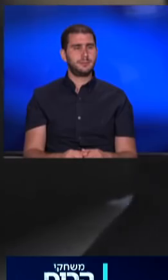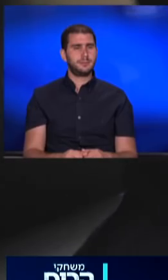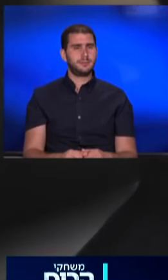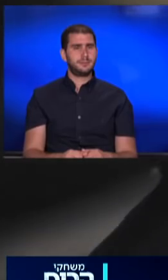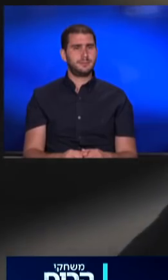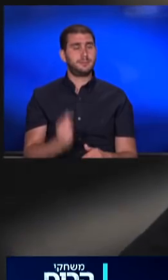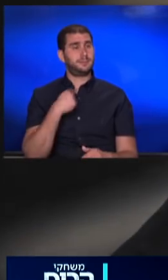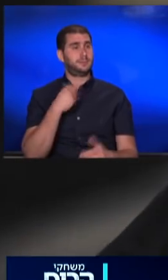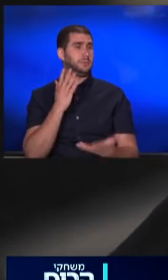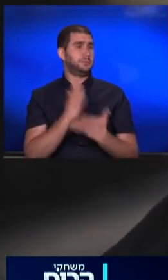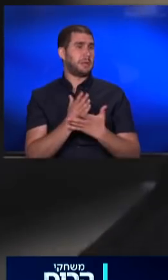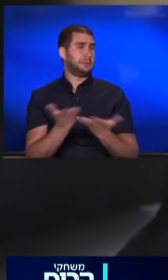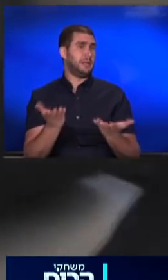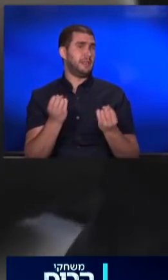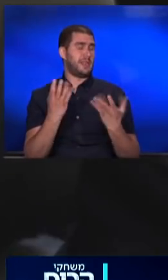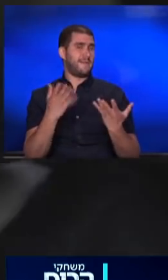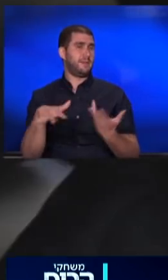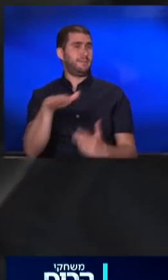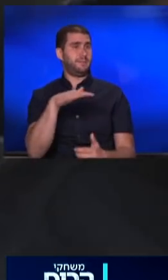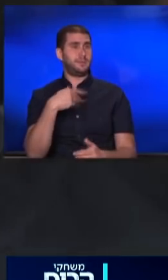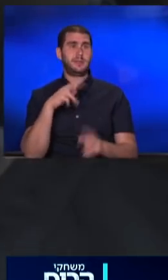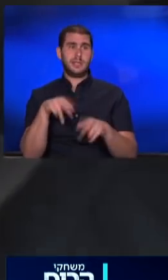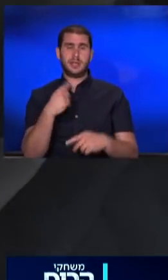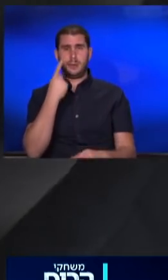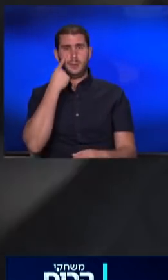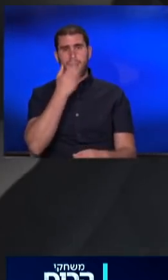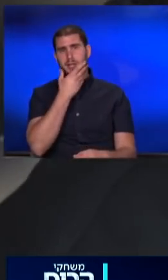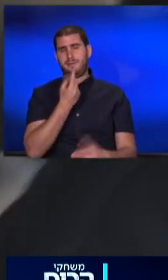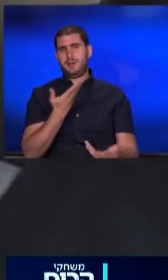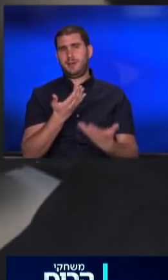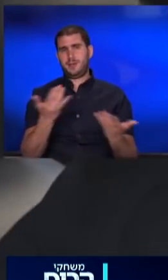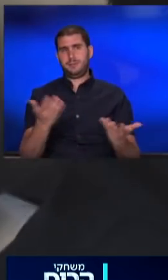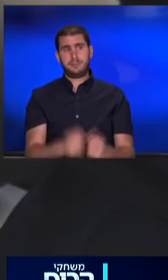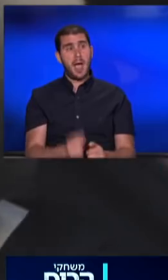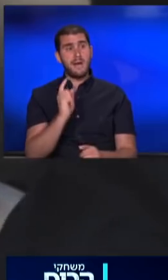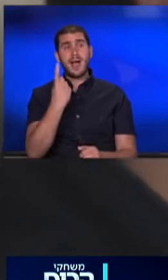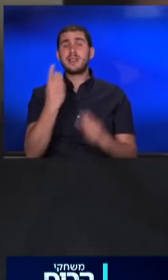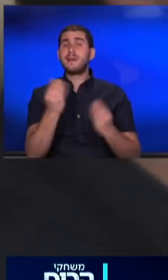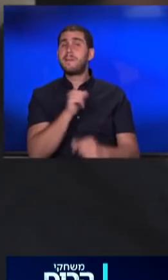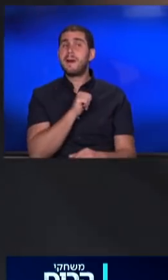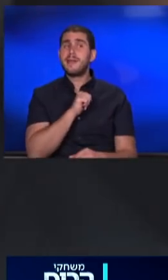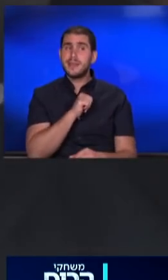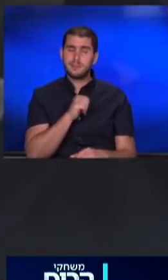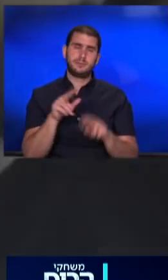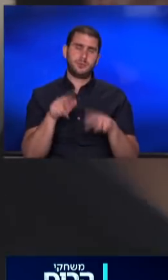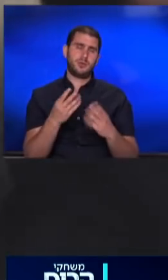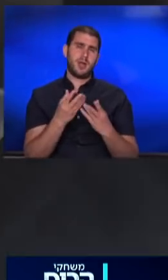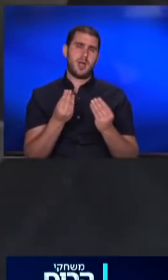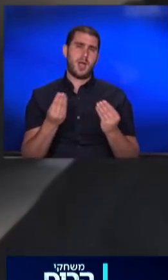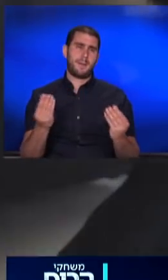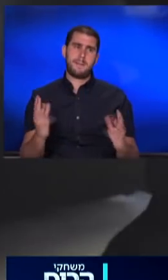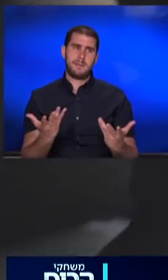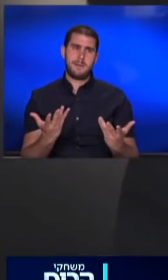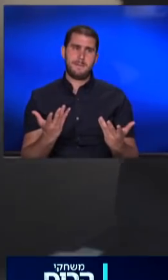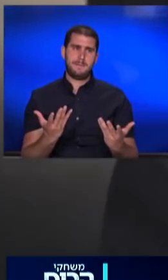אנחנו באמצע הטבע, אז יהיה לנו יפה בעיניים היום, אבל אחד הדברים המעניינים, שיש פה המון המון המון